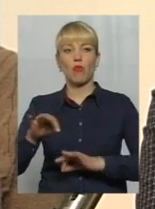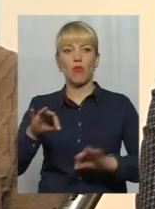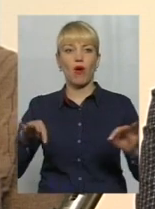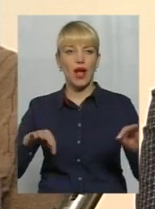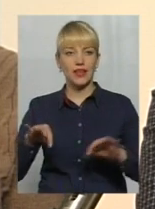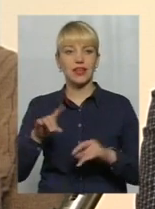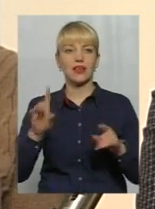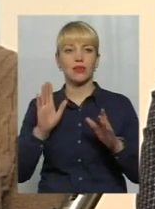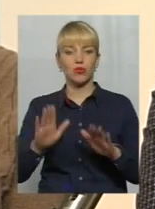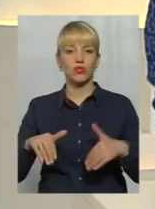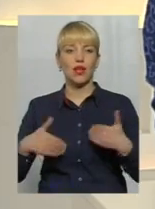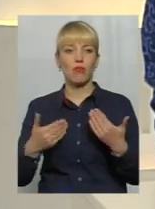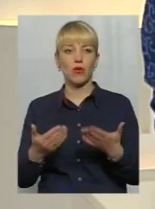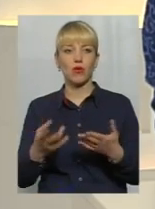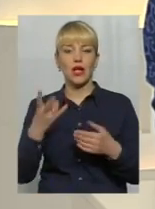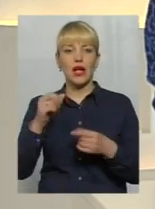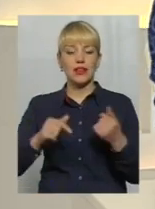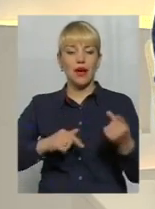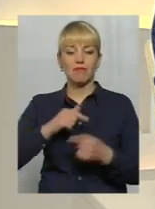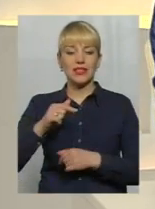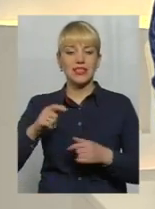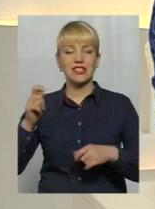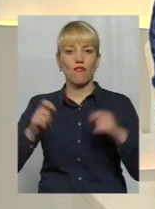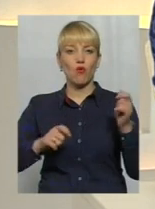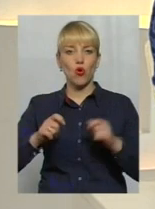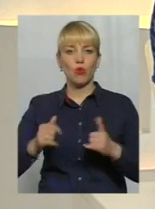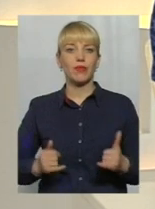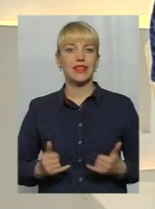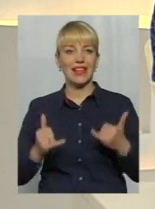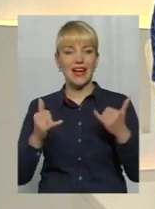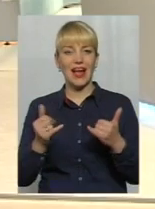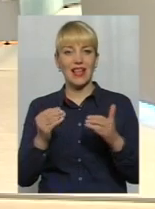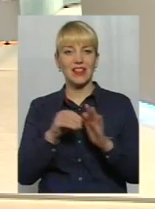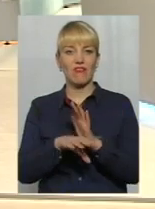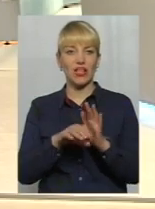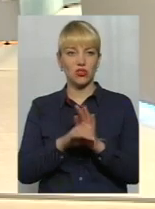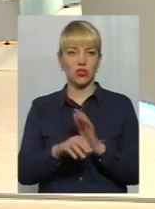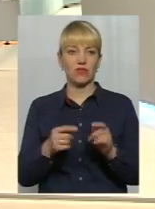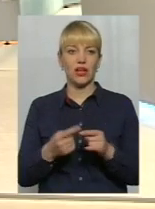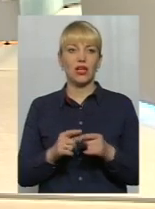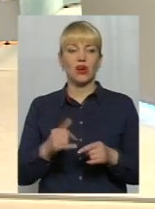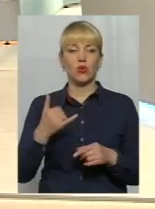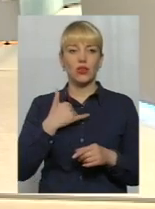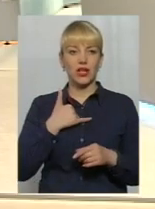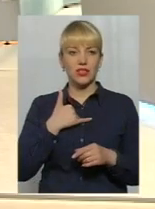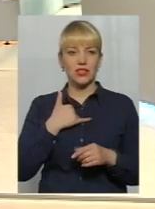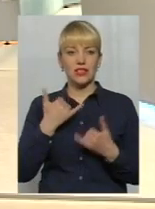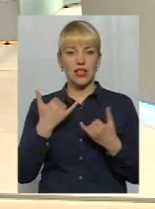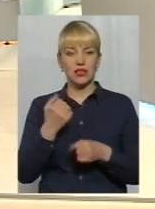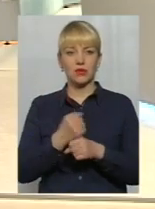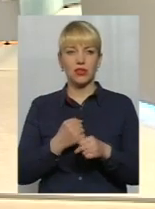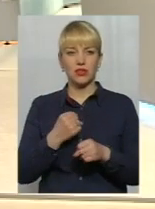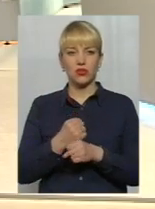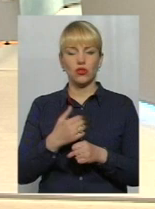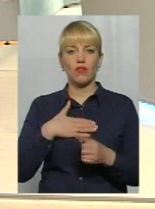які будуть запропоновані на бізнес-форумі для інвесторів? Ви знаєте, в нас зараз працює один